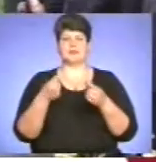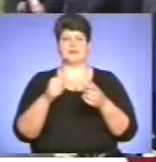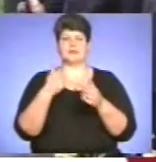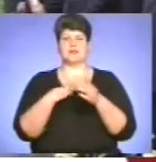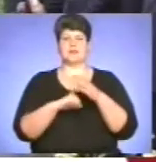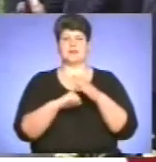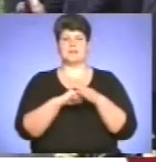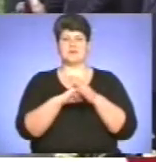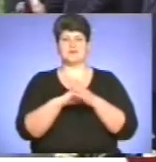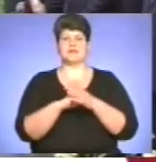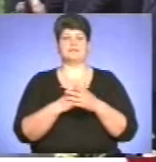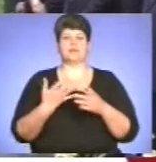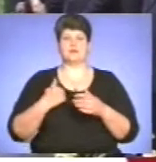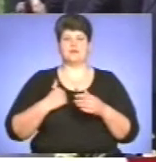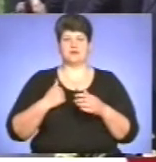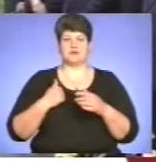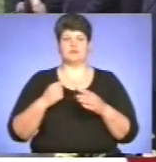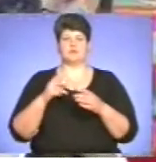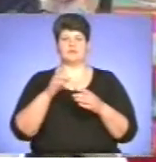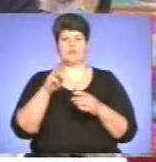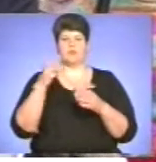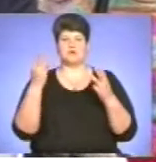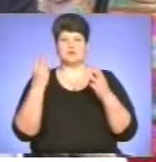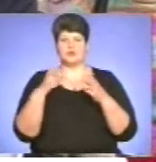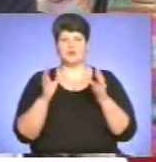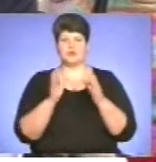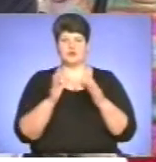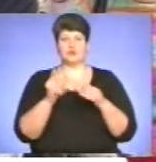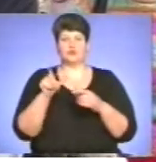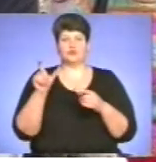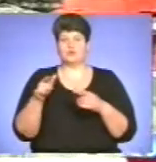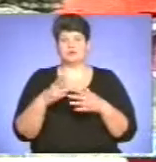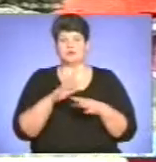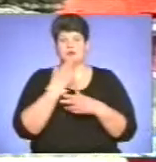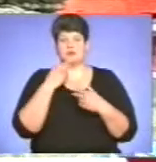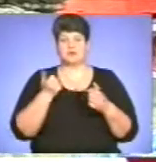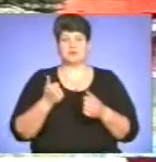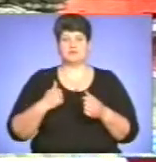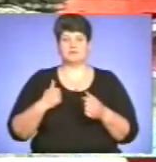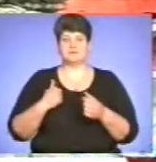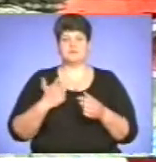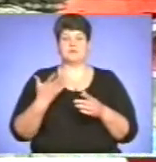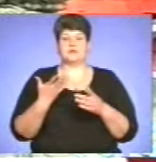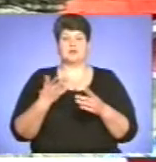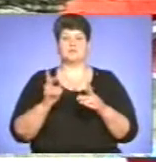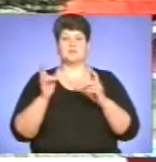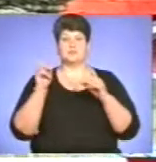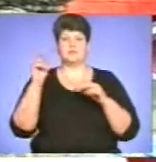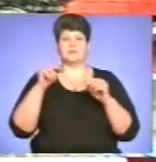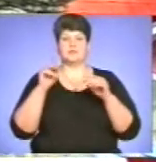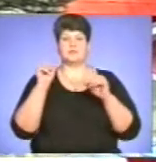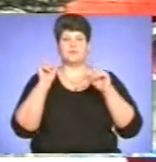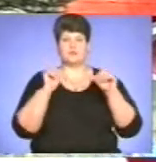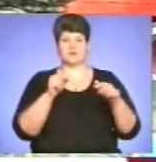пожежної охорони. Люди, відірвані від верстата, які відвикли від військового строю, вирішили до епіцентру техногенної